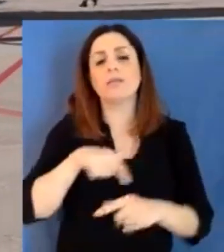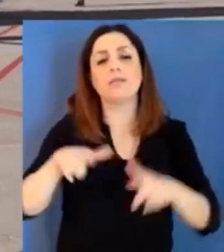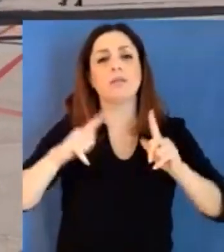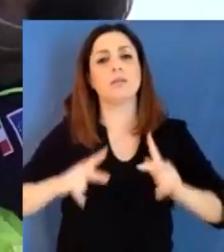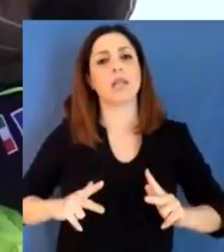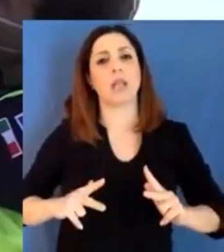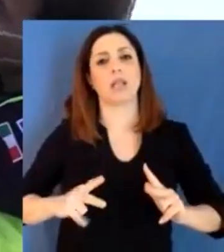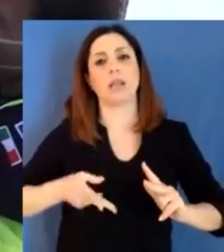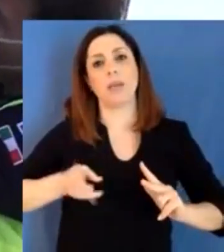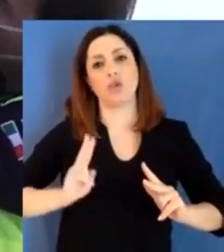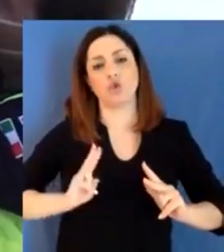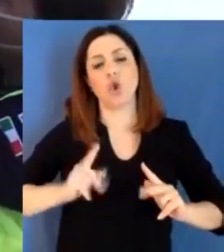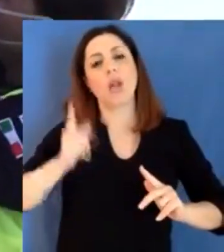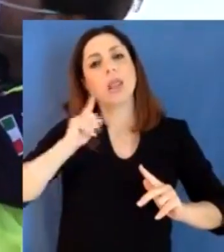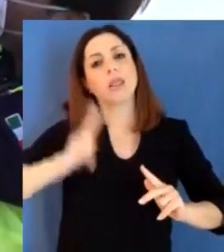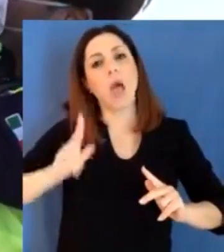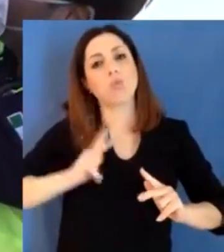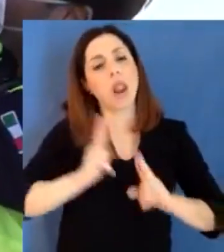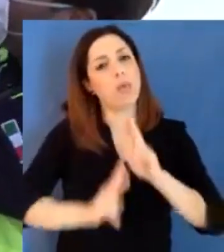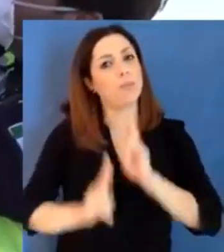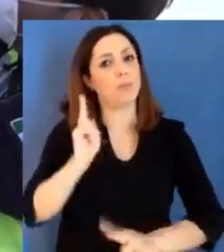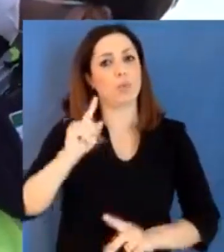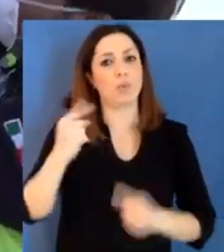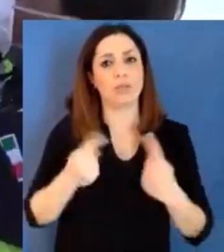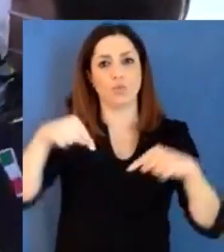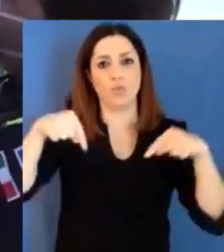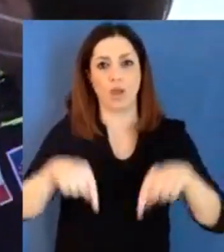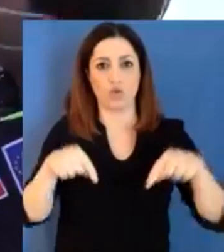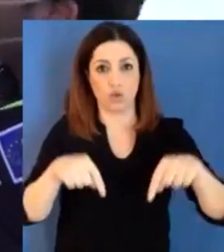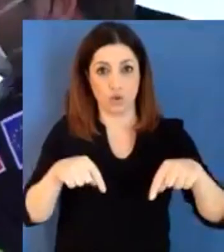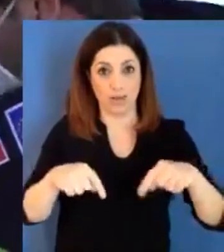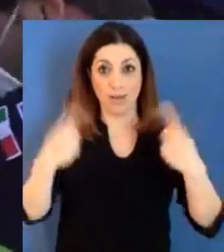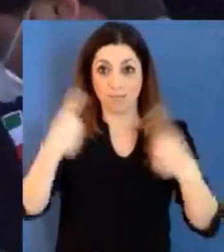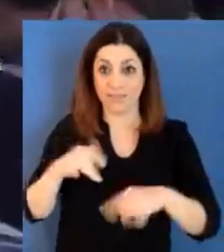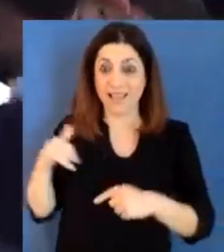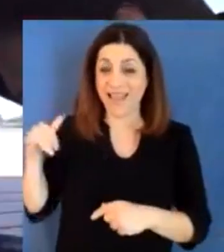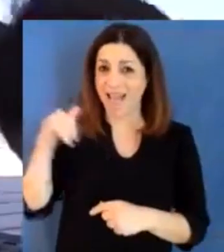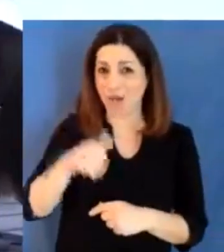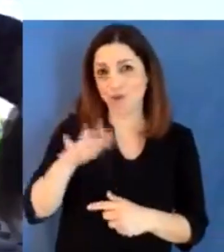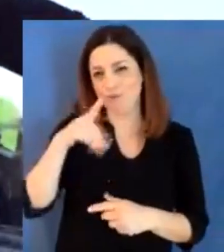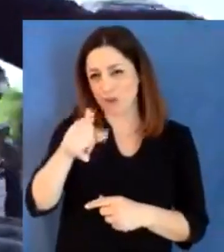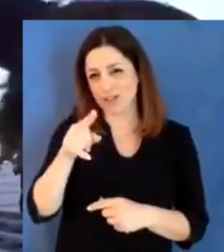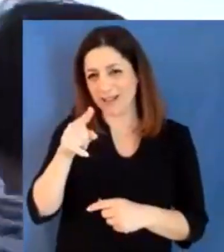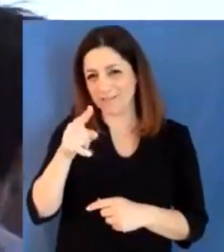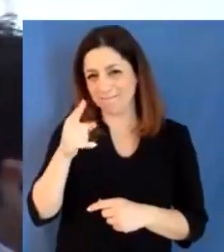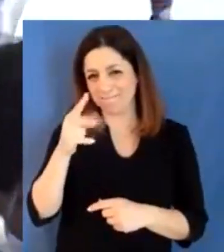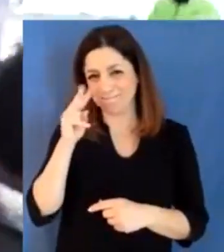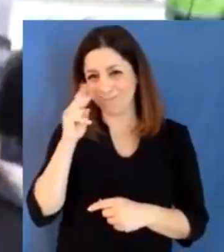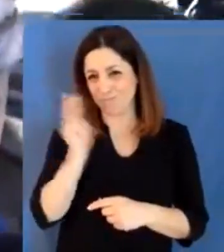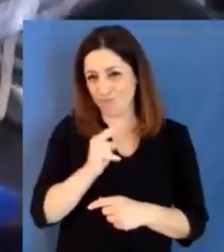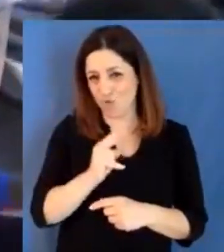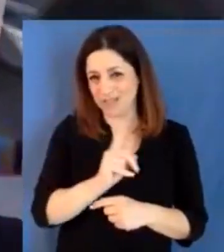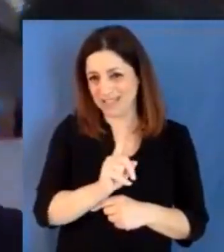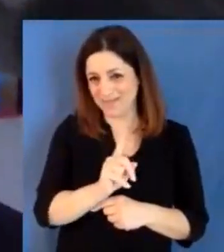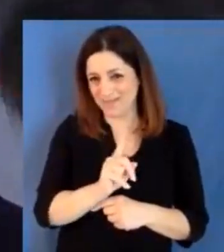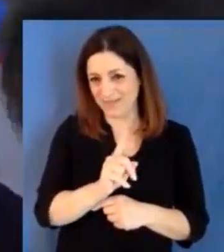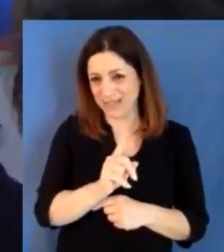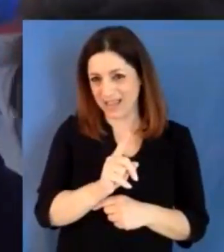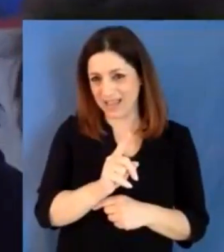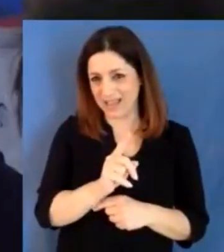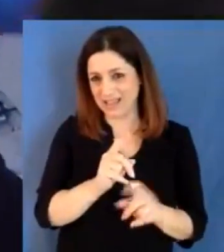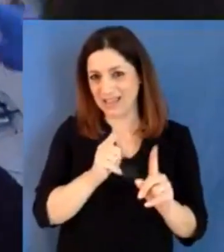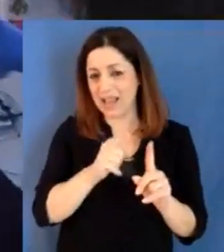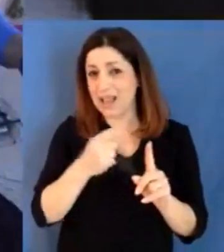voi forse non riuscite a vederlo, è intitolato a Nelson Mandela, un uomo che per dei principi di